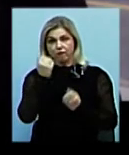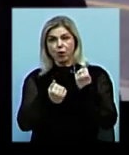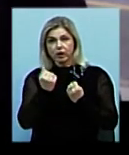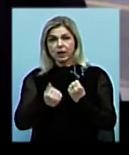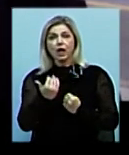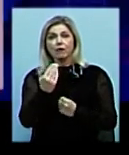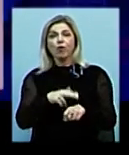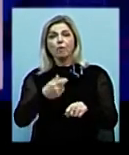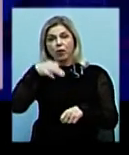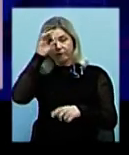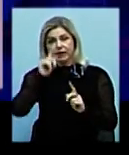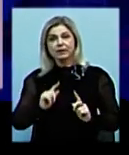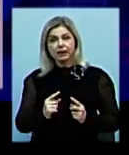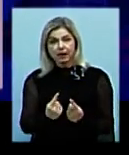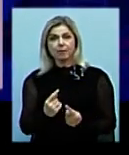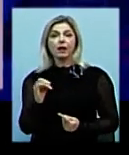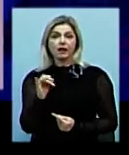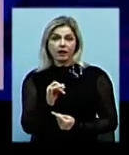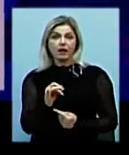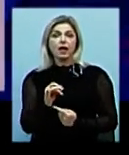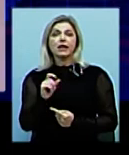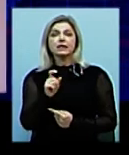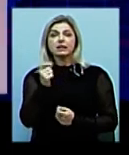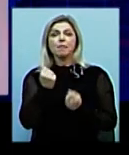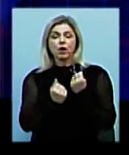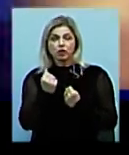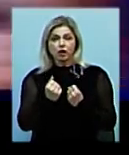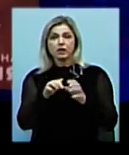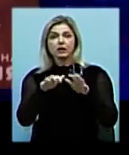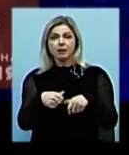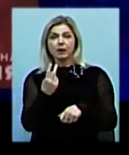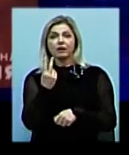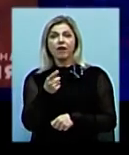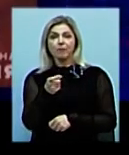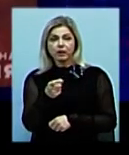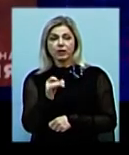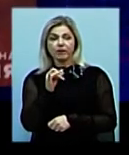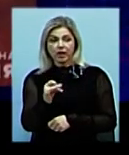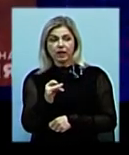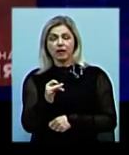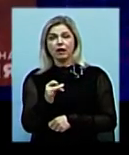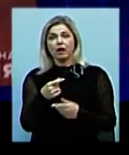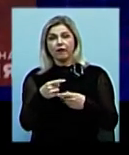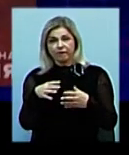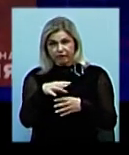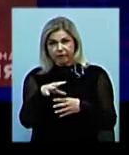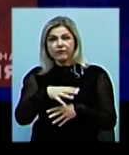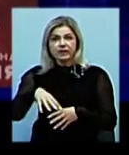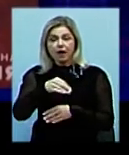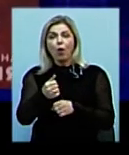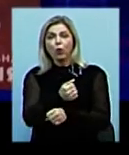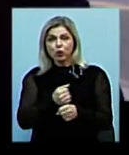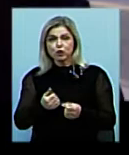поліцейські затримали, а також із салону вилучили два пістолети та поповарочницю. Уся зброя, а